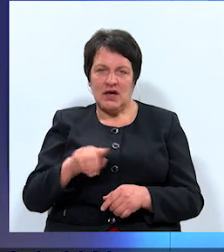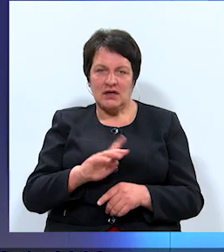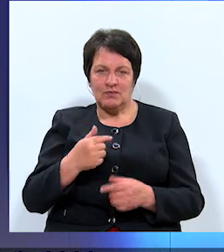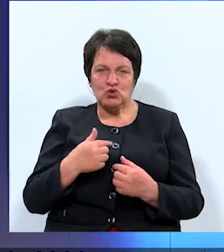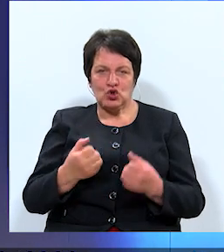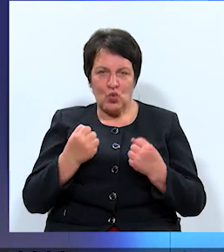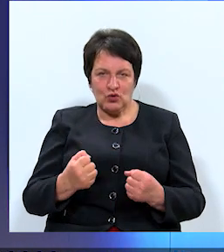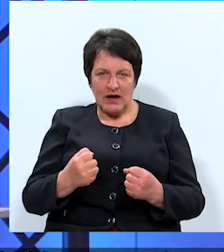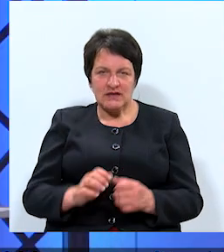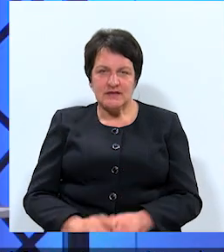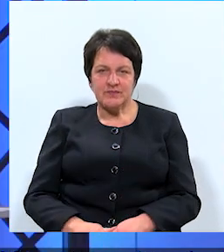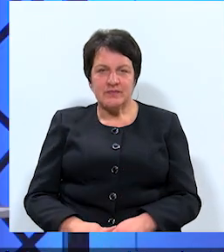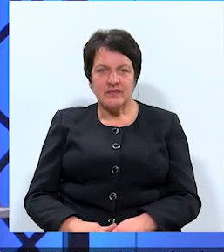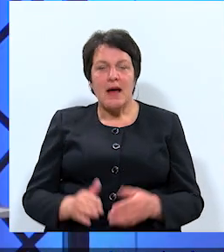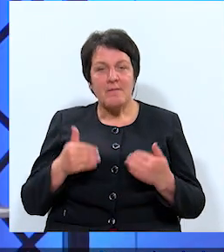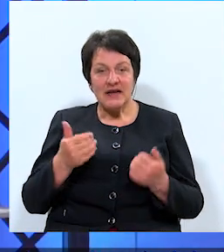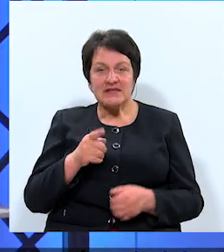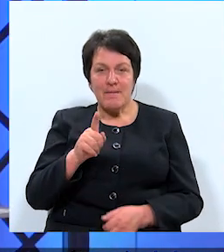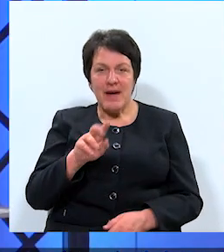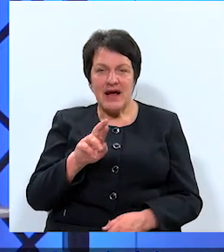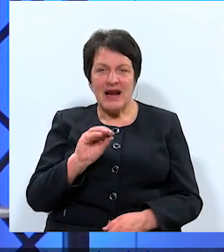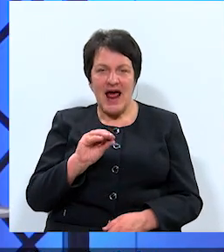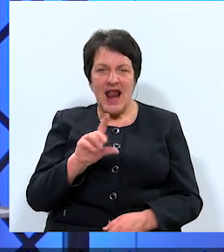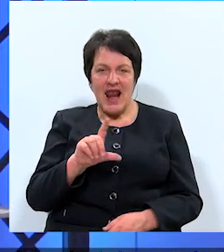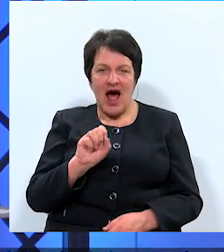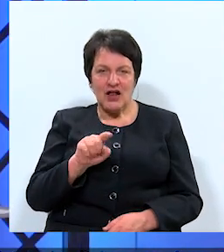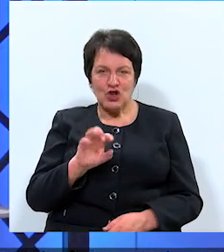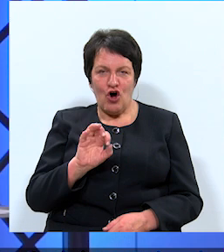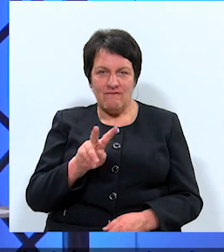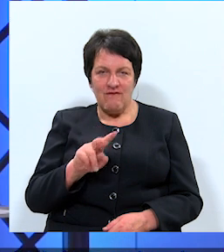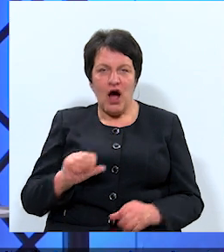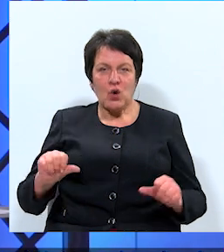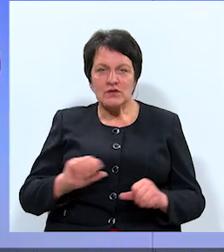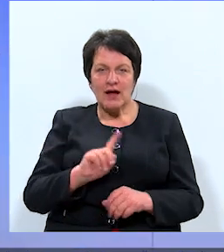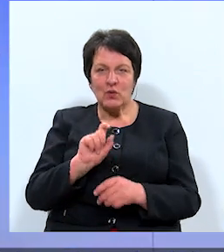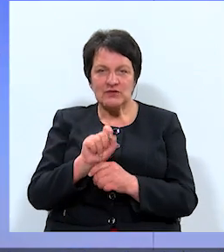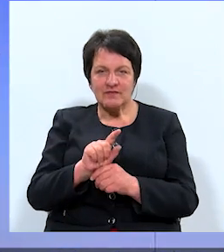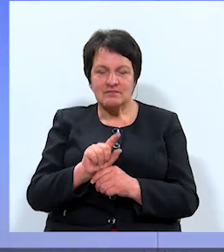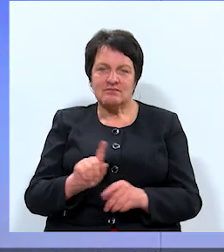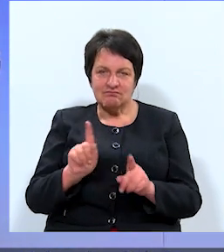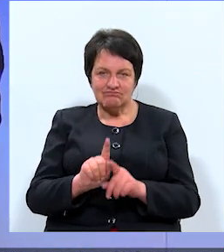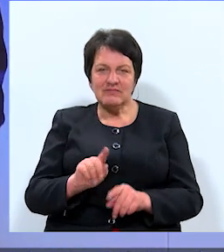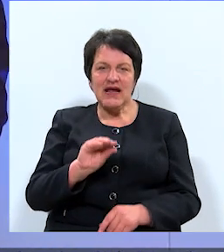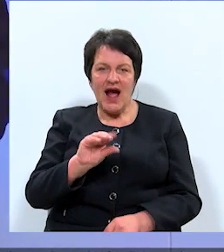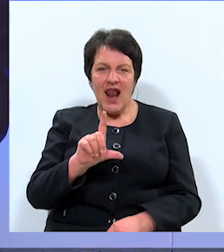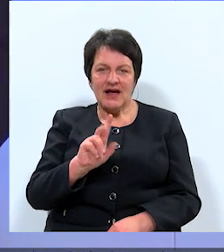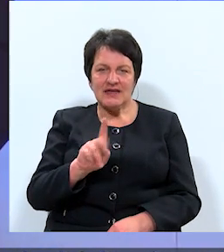Paldies jums. Pre Latvijā kungs, tagad jūs jautājums. Kam jūs to uzdosiet? Es uzdošu Elgsiņa kunkam.